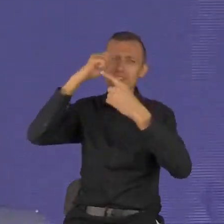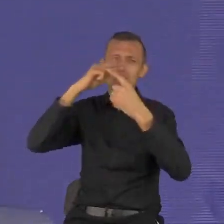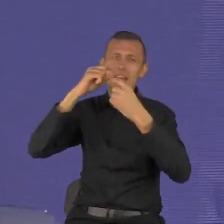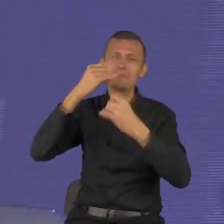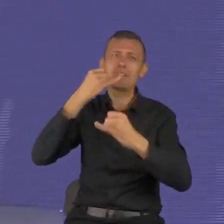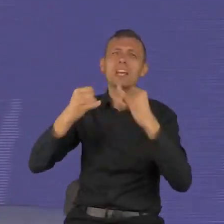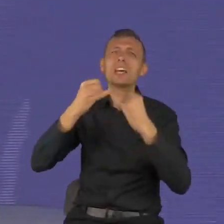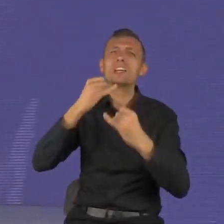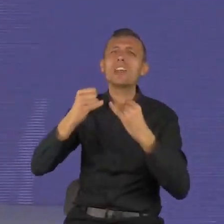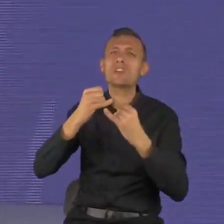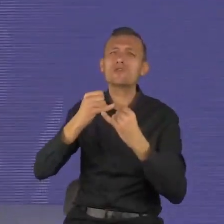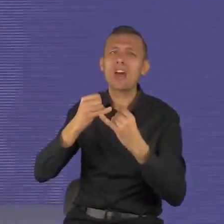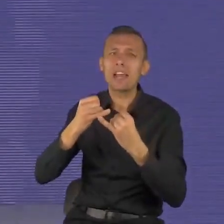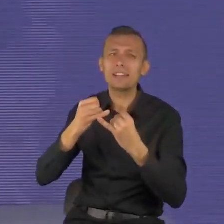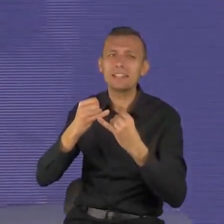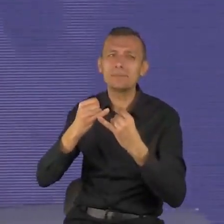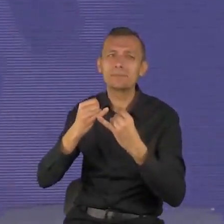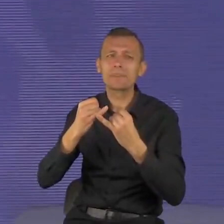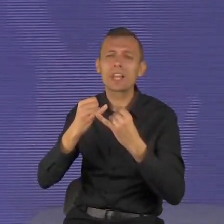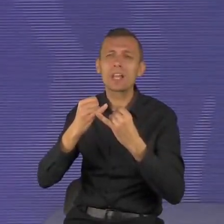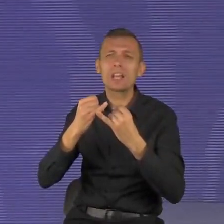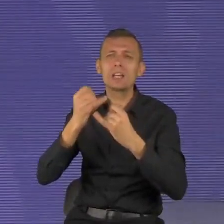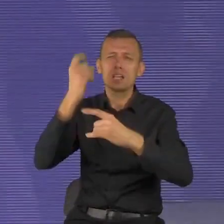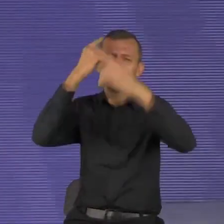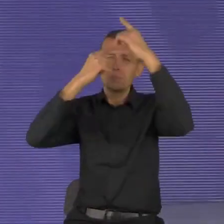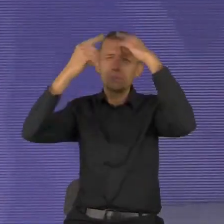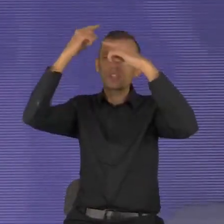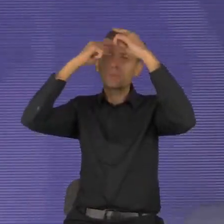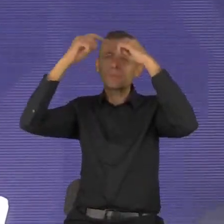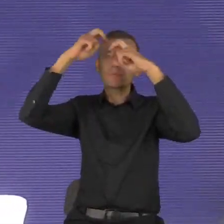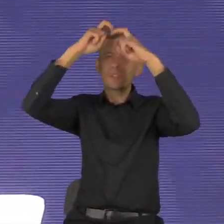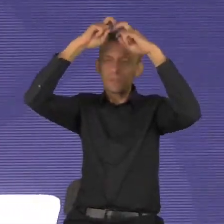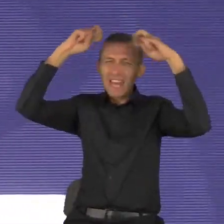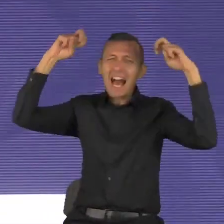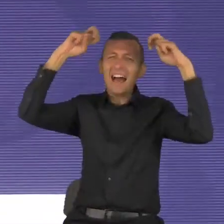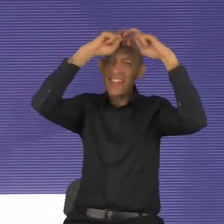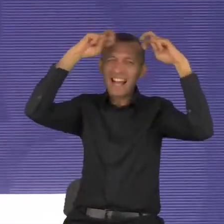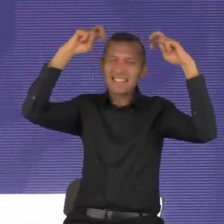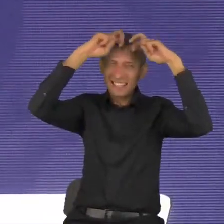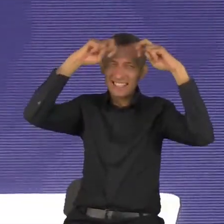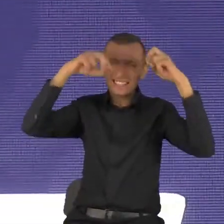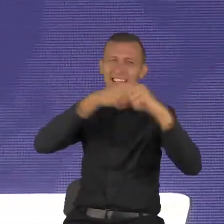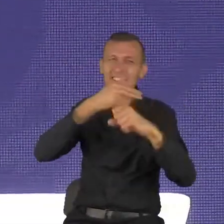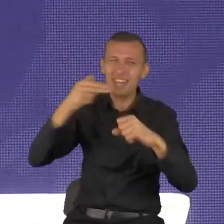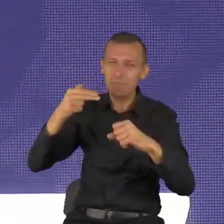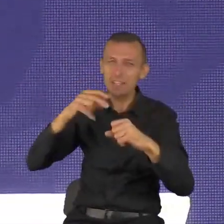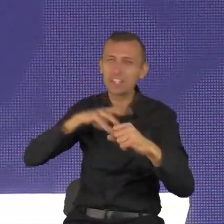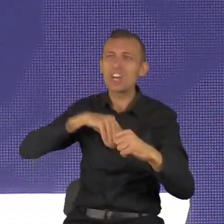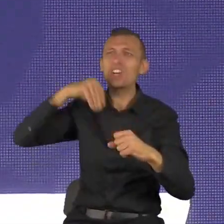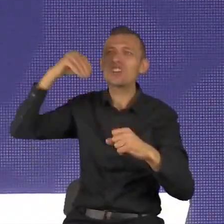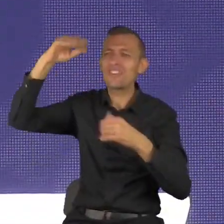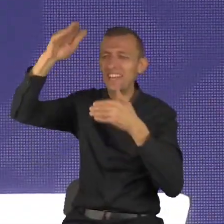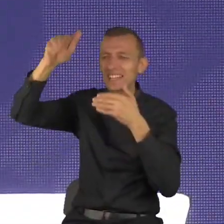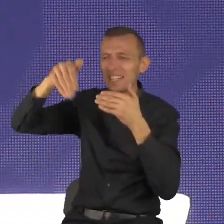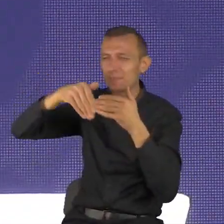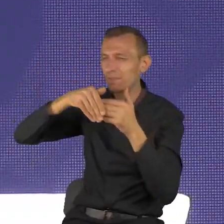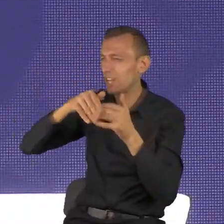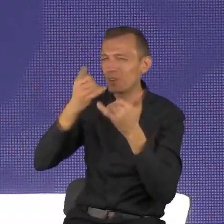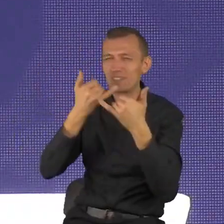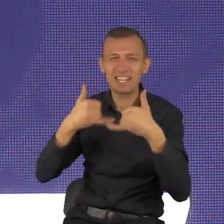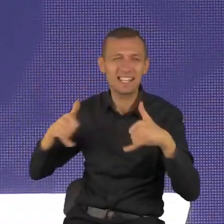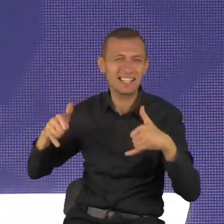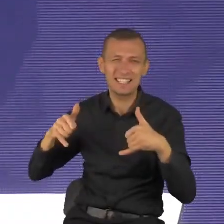te święta będą zupełnie wyglądały inaczej, a bliskość tego, którego oczekujemy, będzie doświadczeniem nas